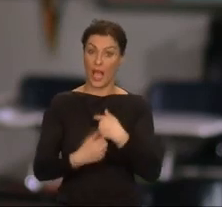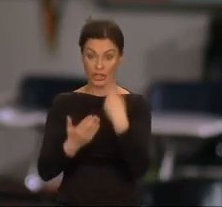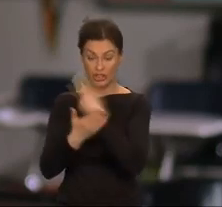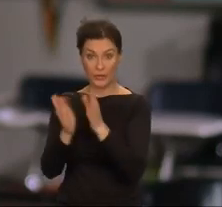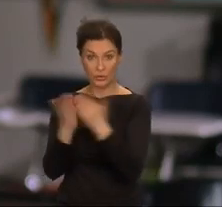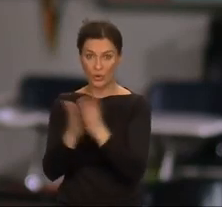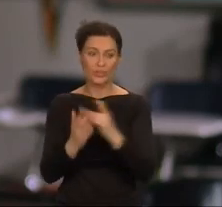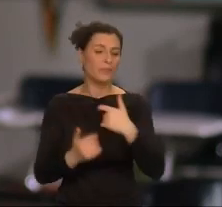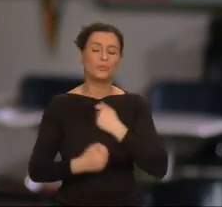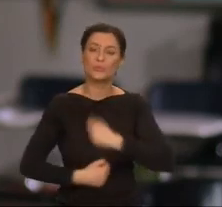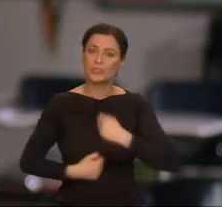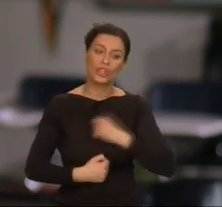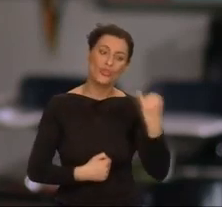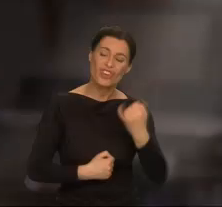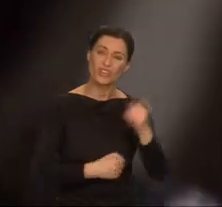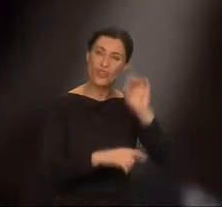tak źle traktowaną dziecko.